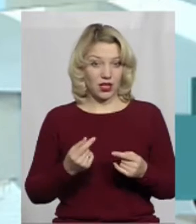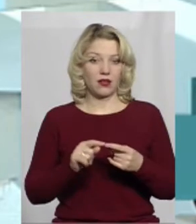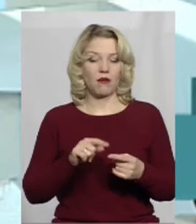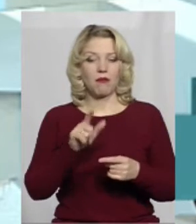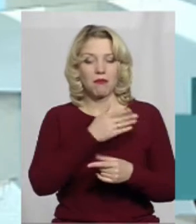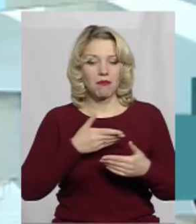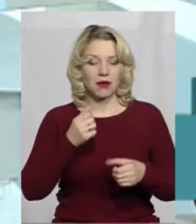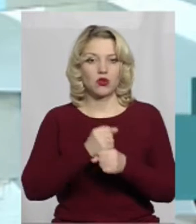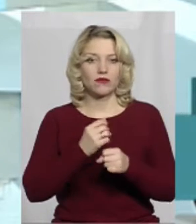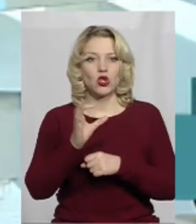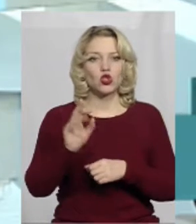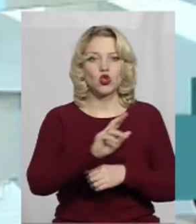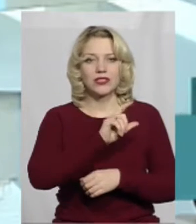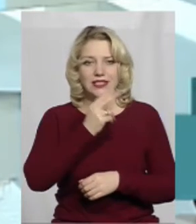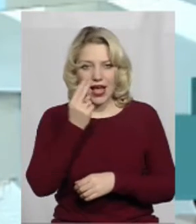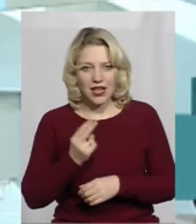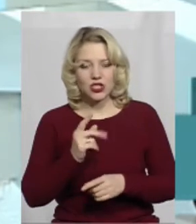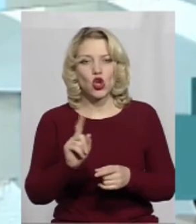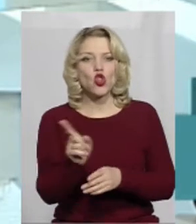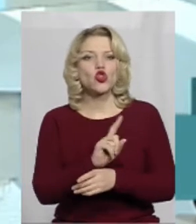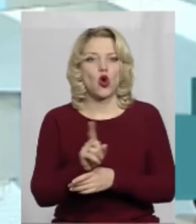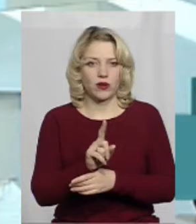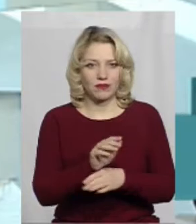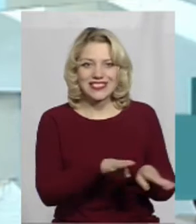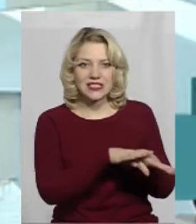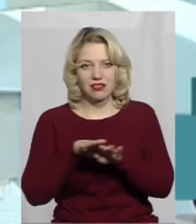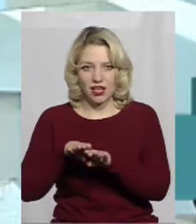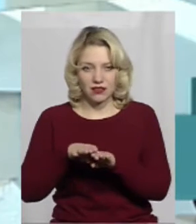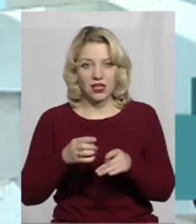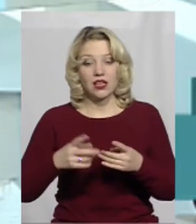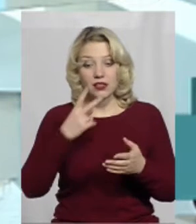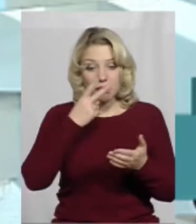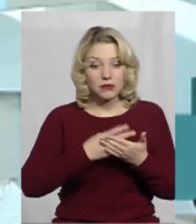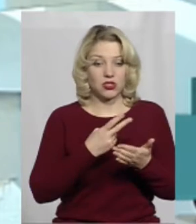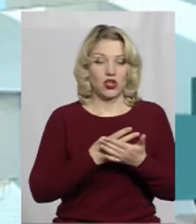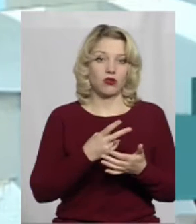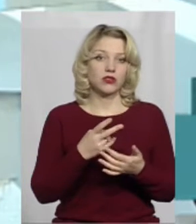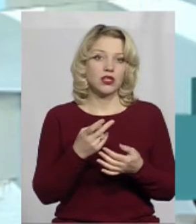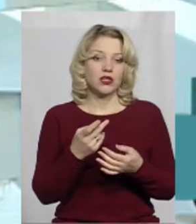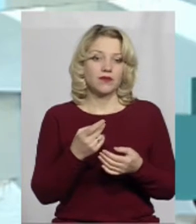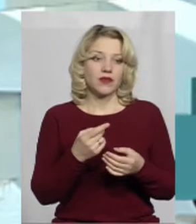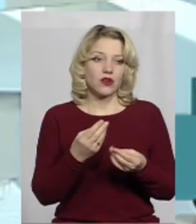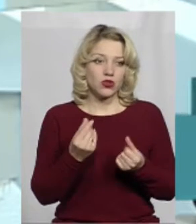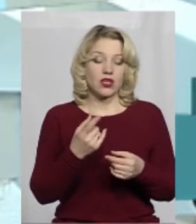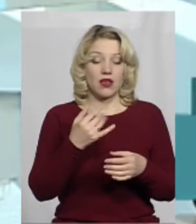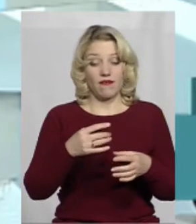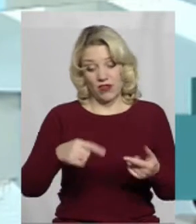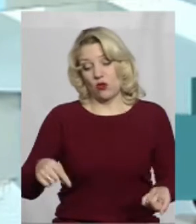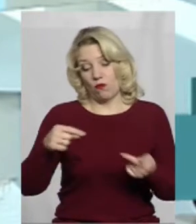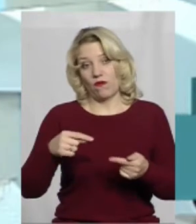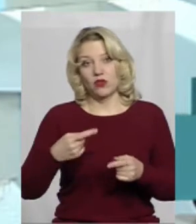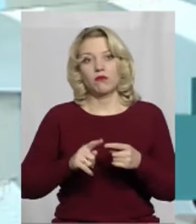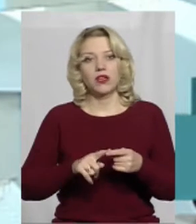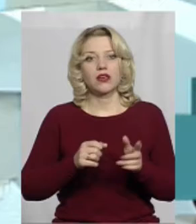соціальних норм, соціальних стандартів, які передбачають надання житлово-комунальних послуг, відповідно, по ним розраховуємо